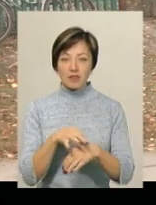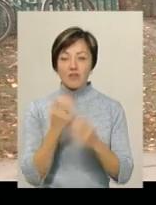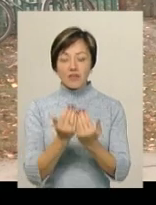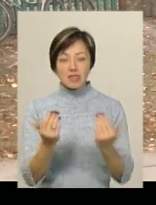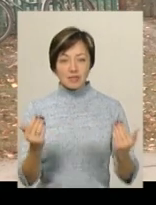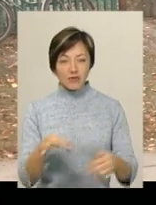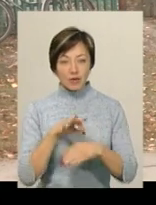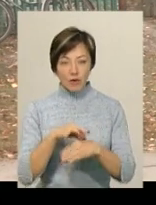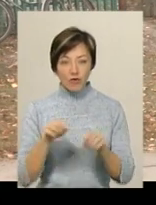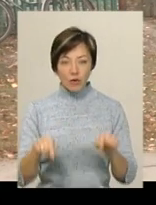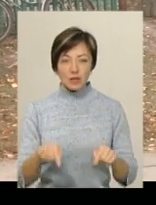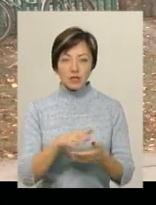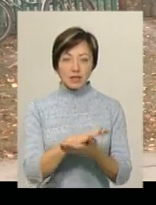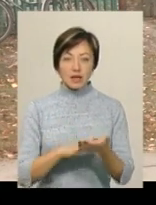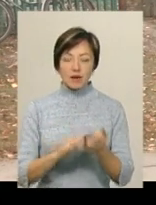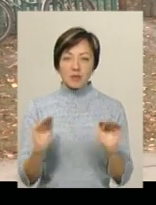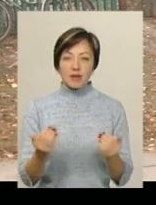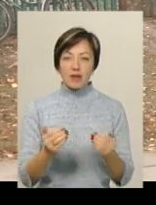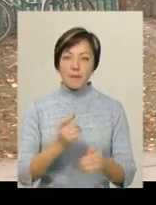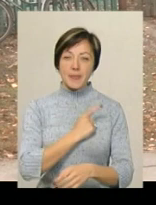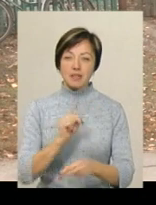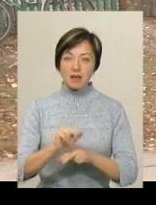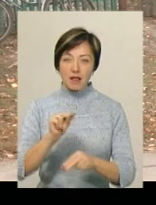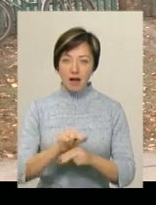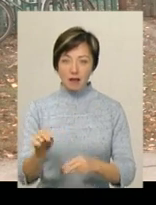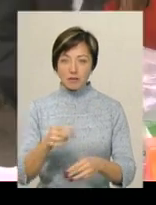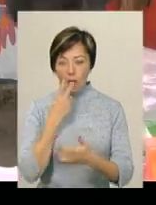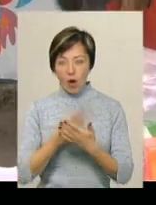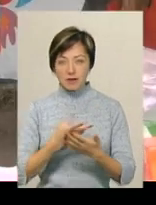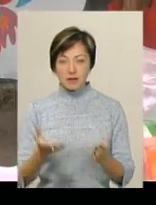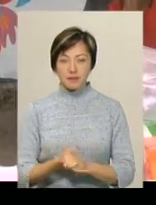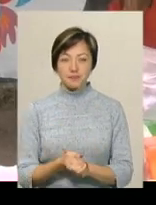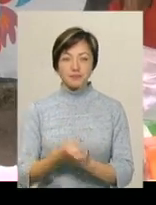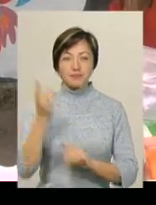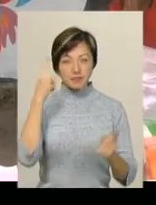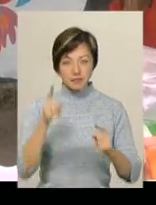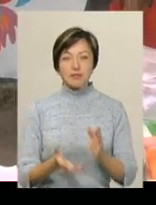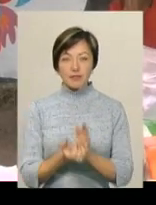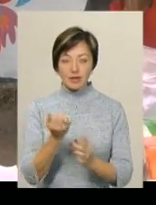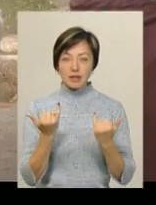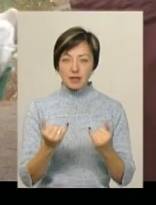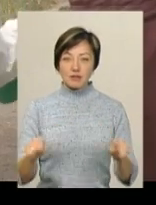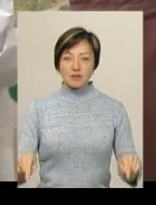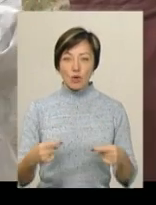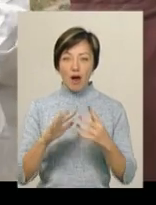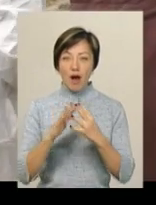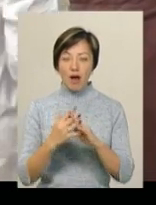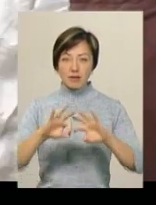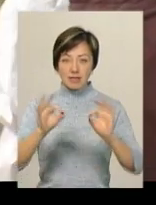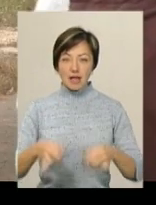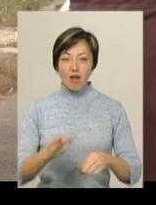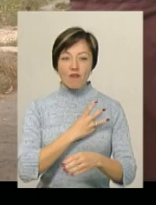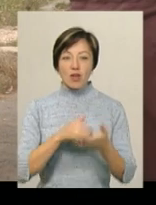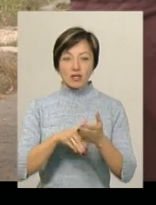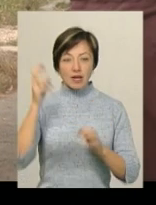виставки проводити, далі навіть мастер-класи показати. Ідея знайшла підтримку наразі в створенні арт-села. Волонтер,